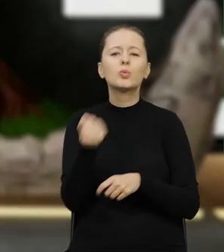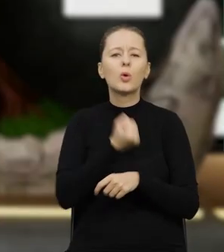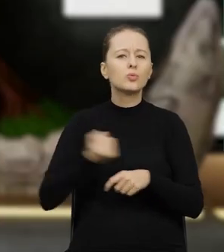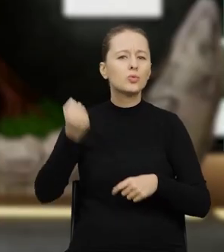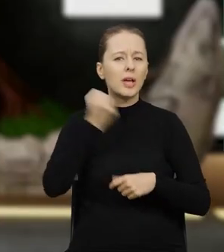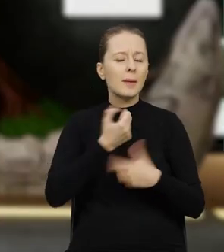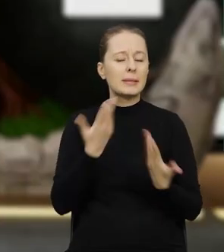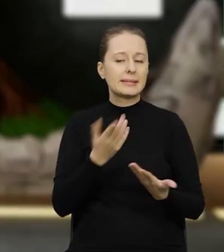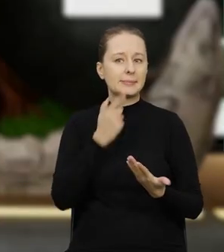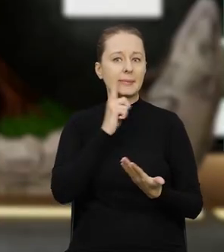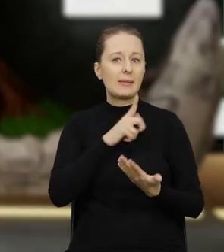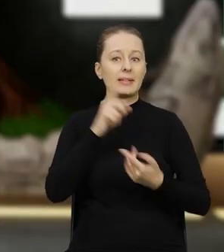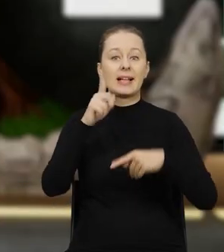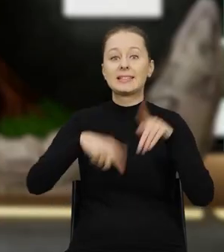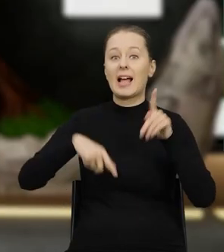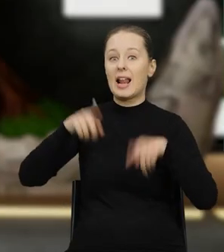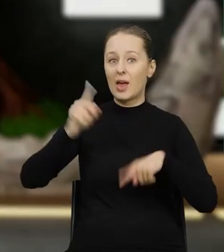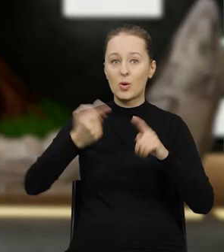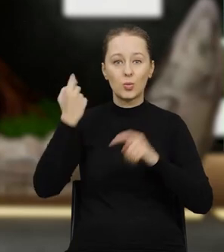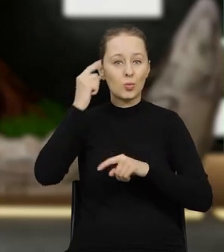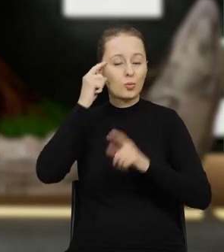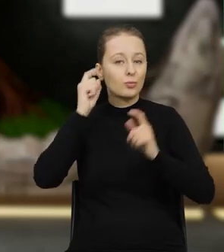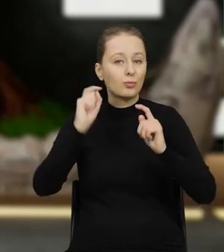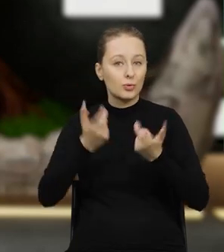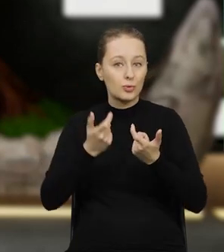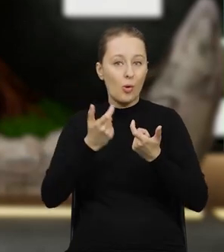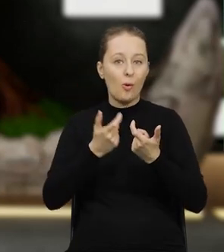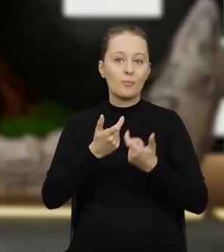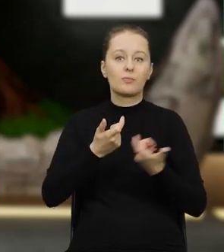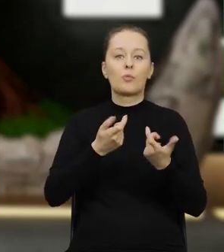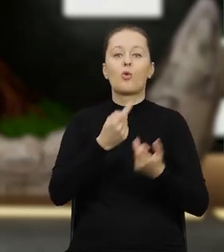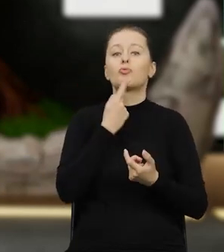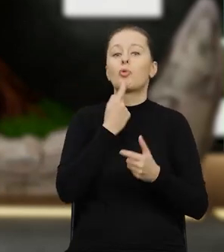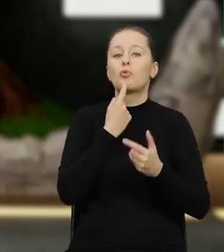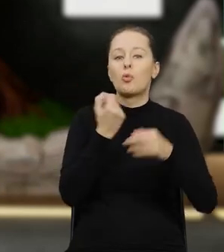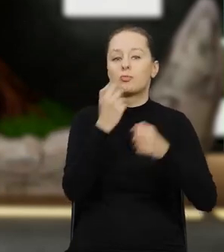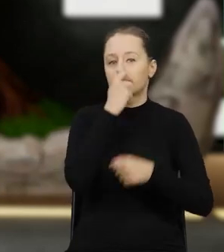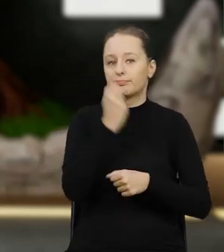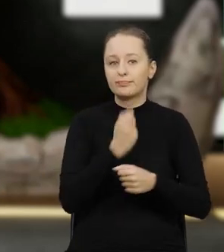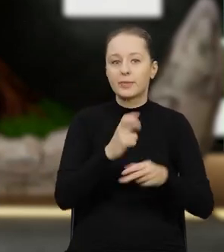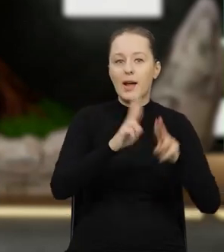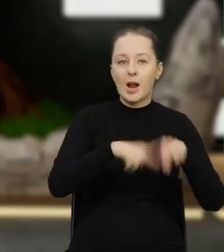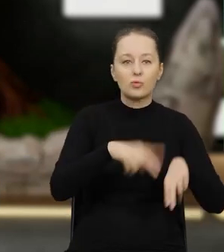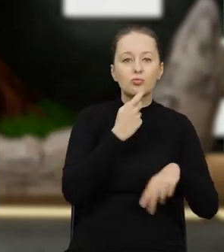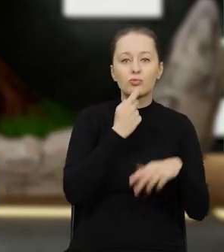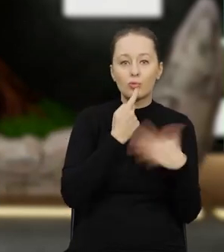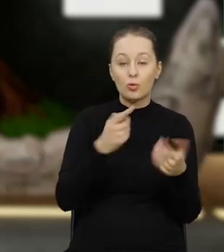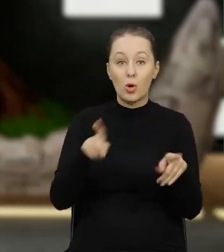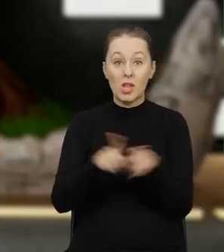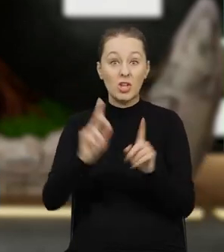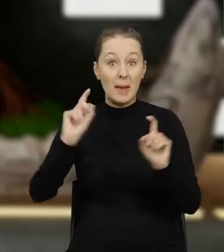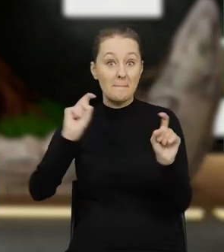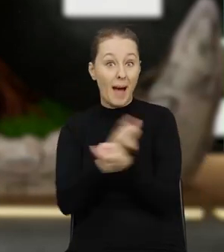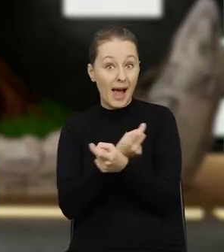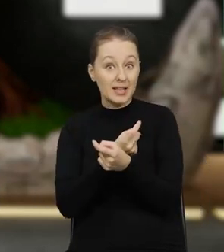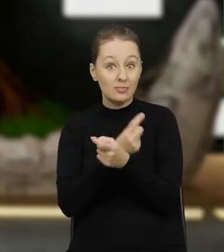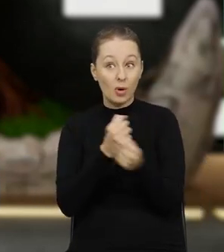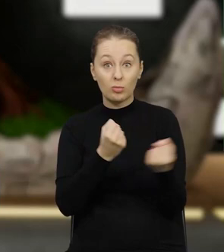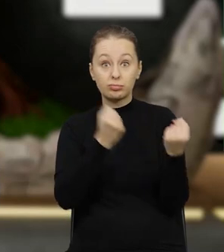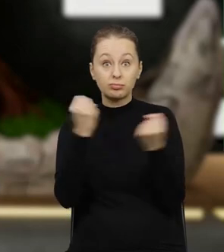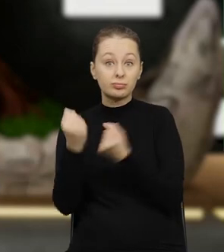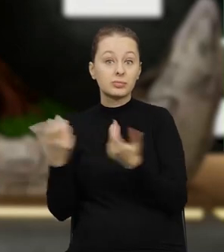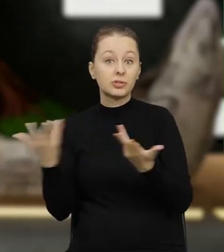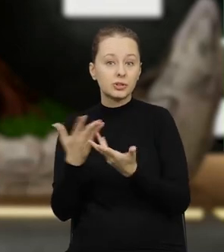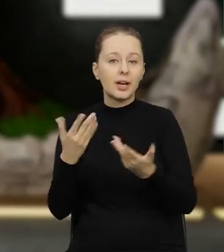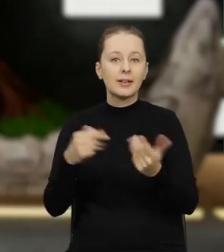zastosujemy zależało będzie przede wszystkim od rodzaju odpadów, od kraju przeznaczenia,